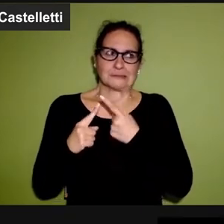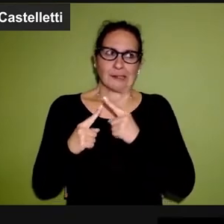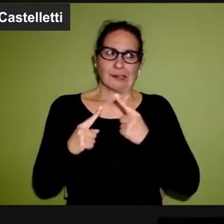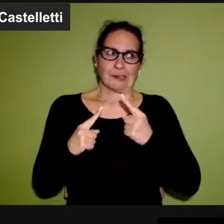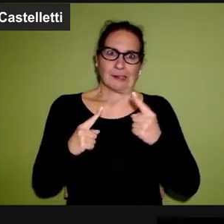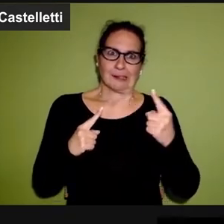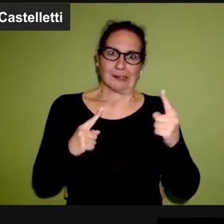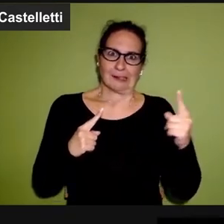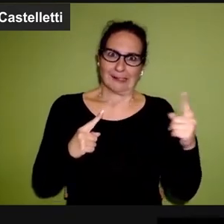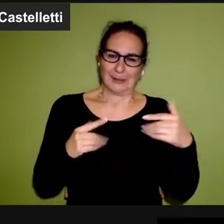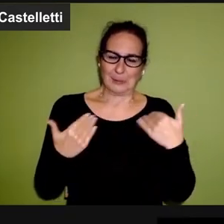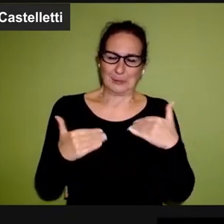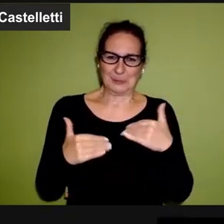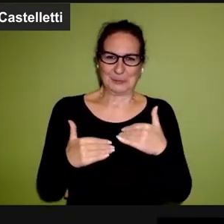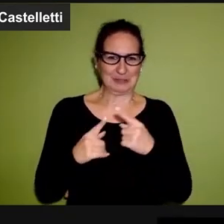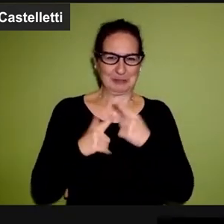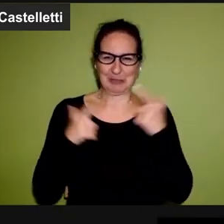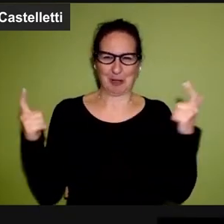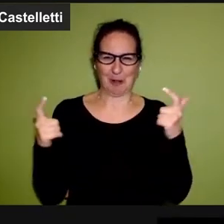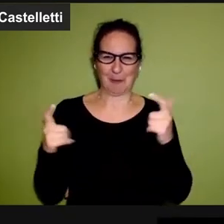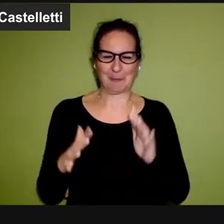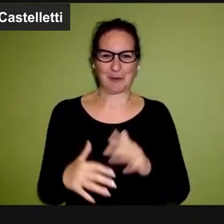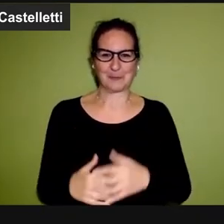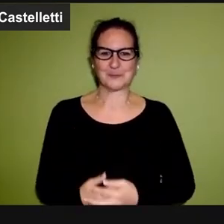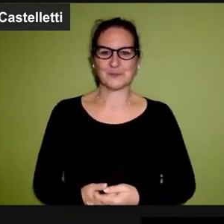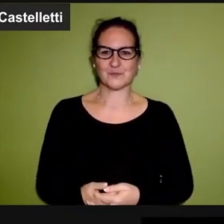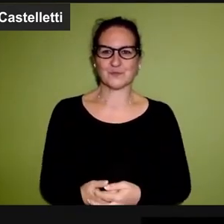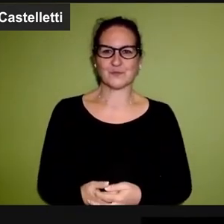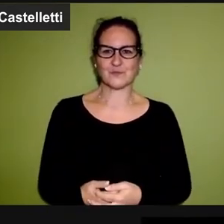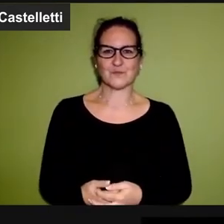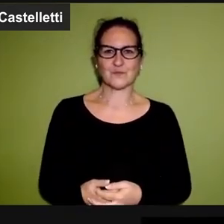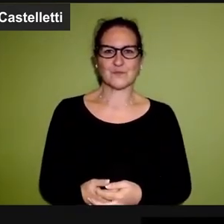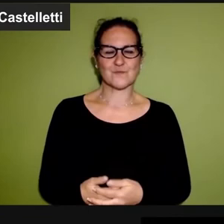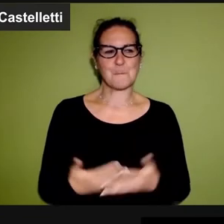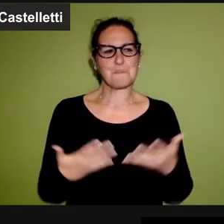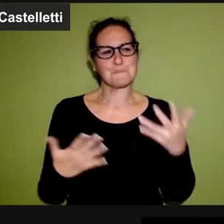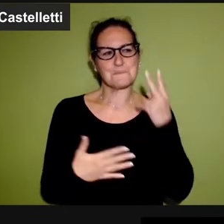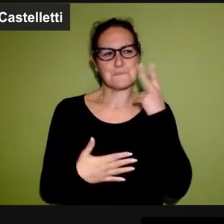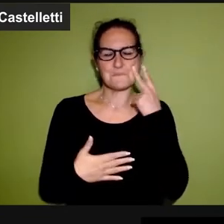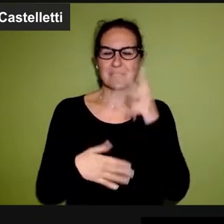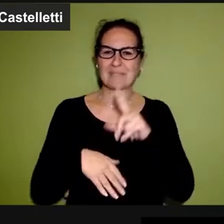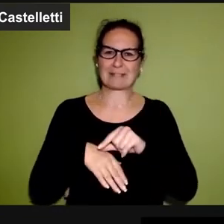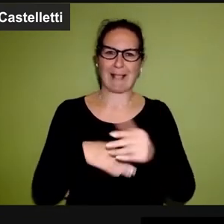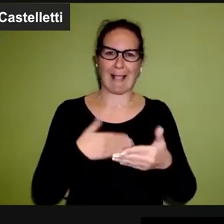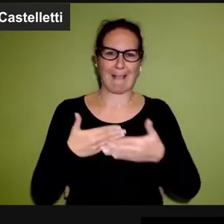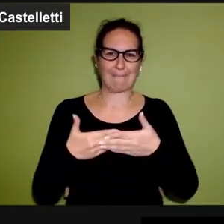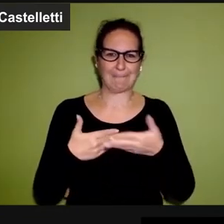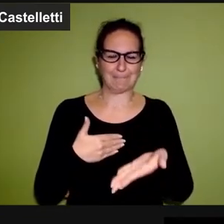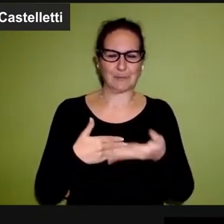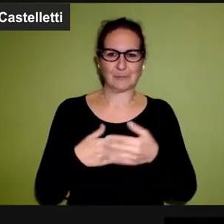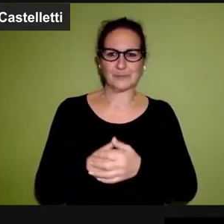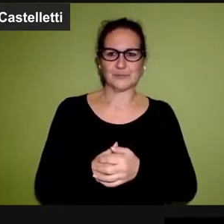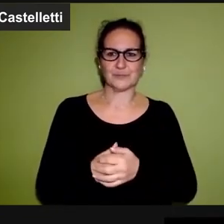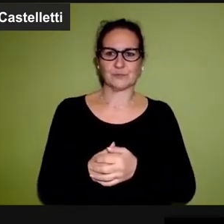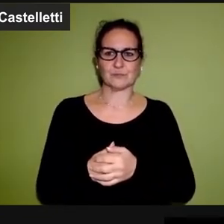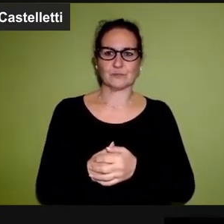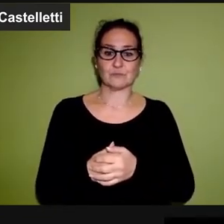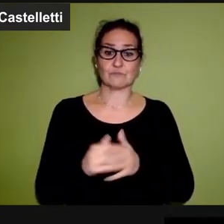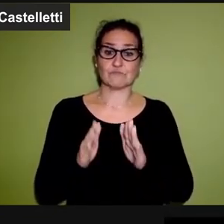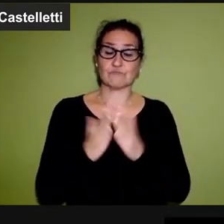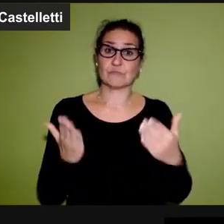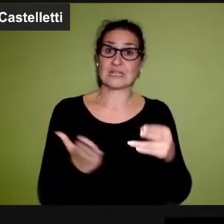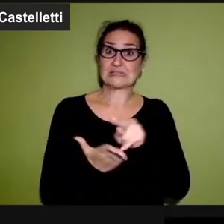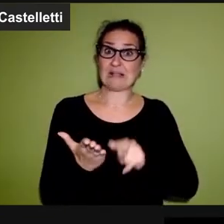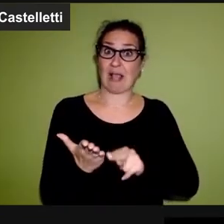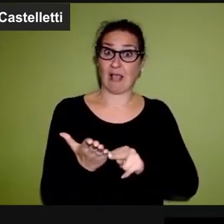che ci porta molto lontano. Allora, arriviamo quindi più vicini a noi. Nel